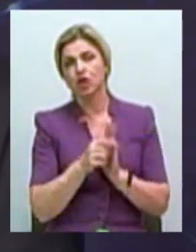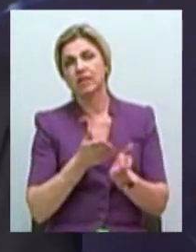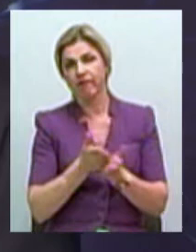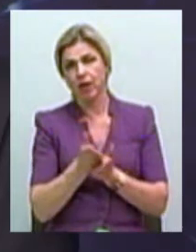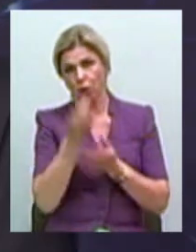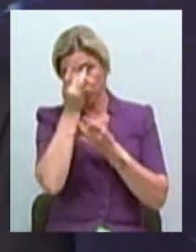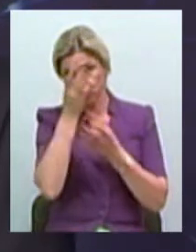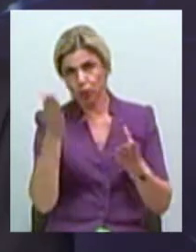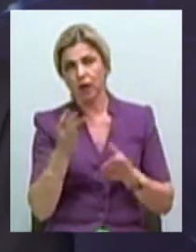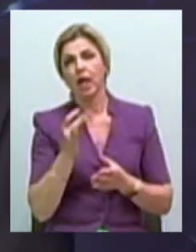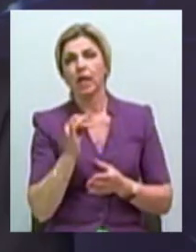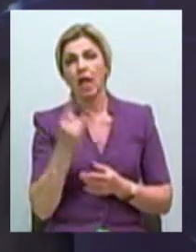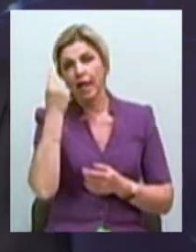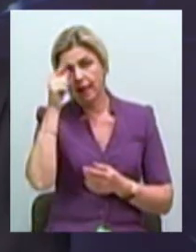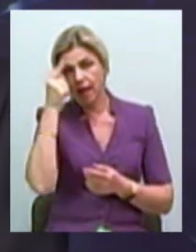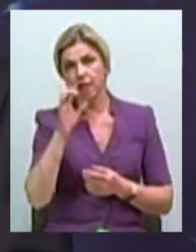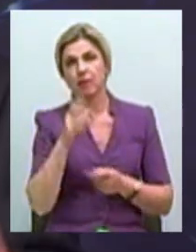ідеї з продажей,